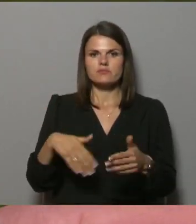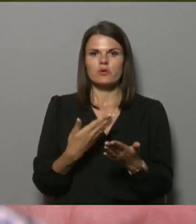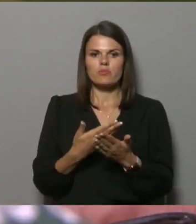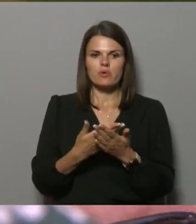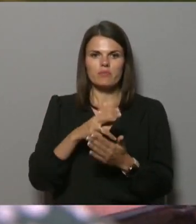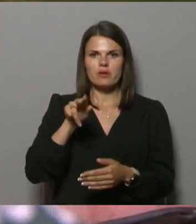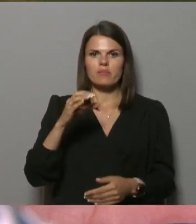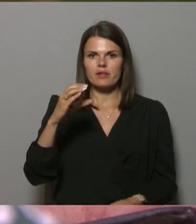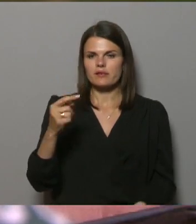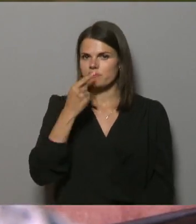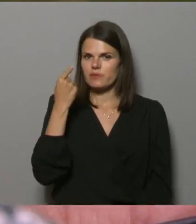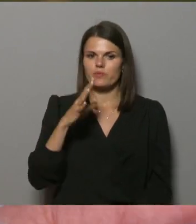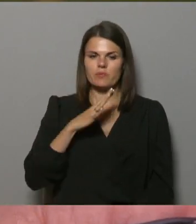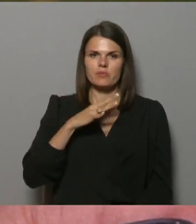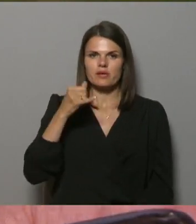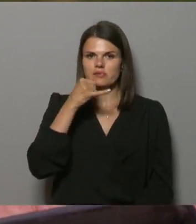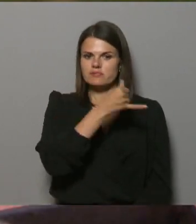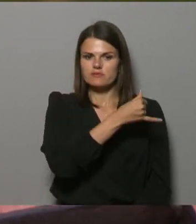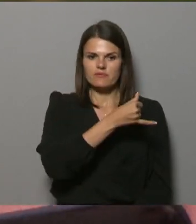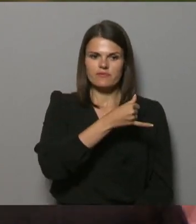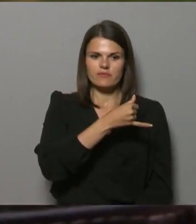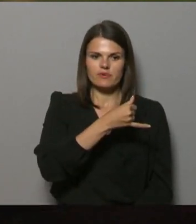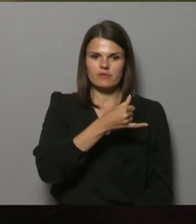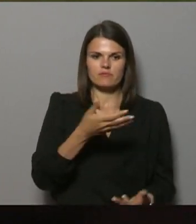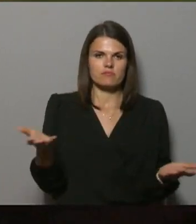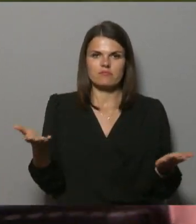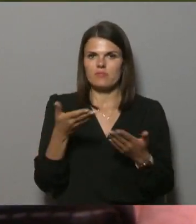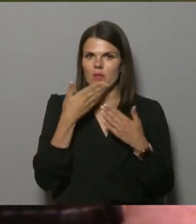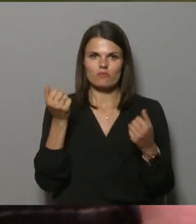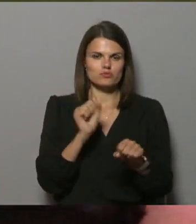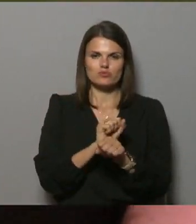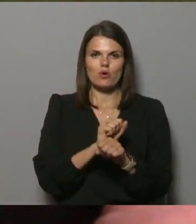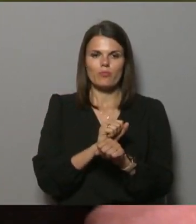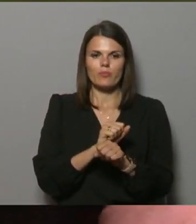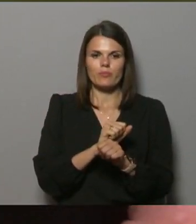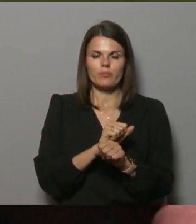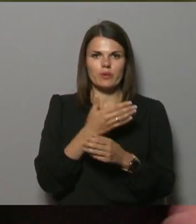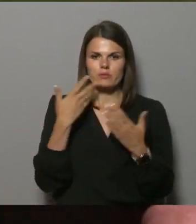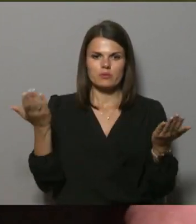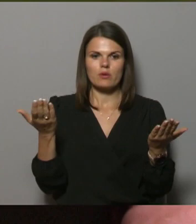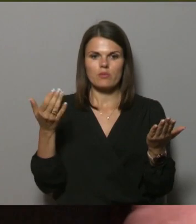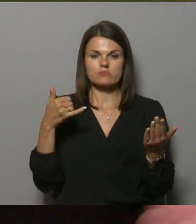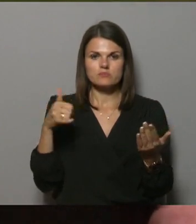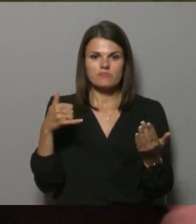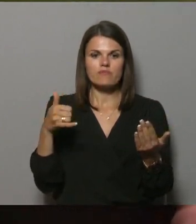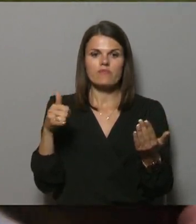pašai dācēju, kur jūs tikko bijāt zvanīt. Un redzēt pārtraukta. Zvana?